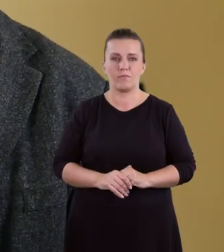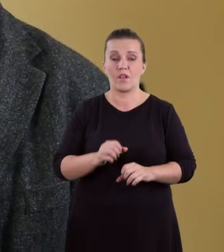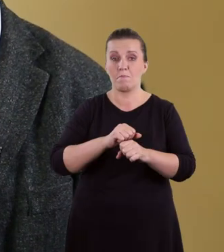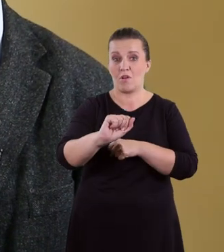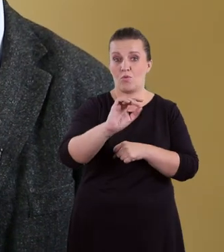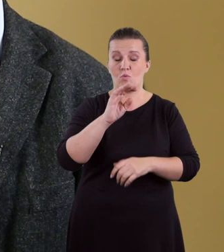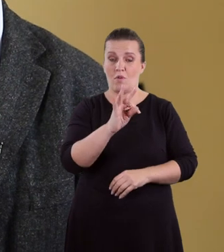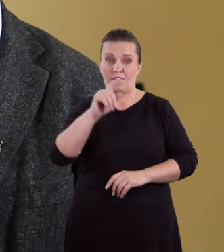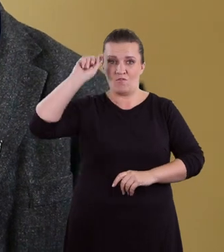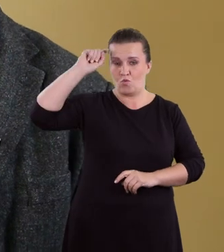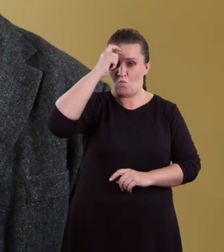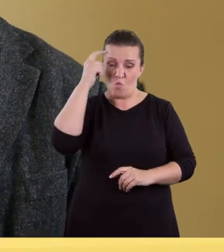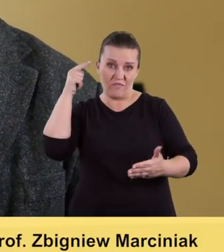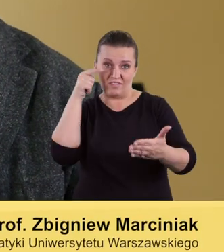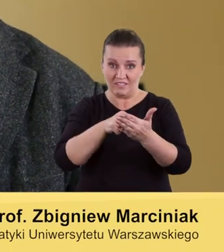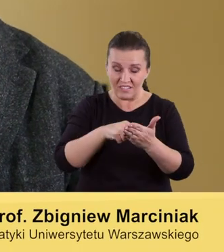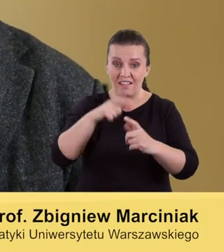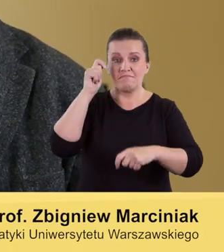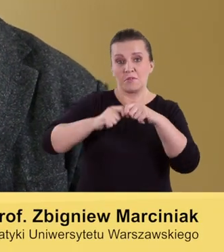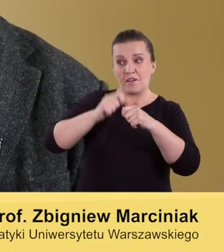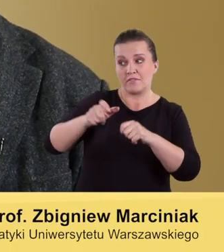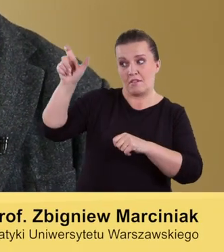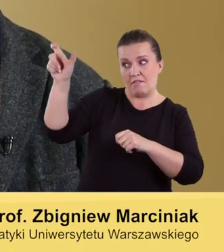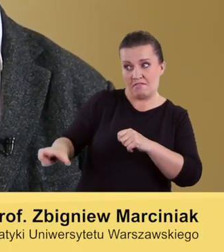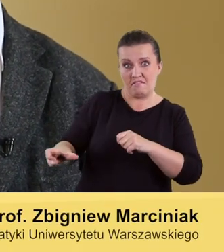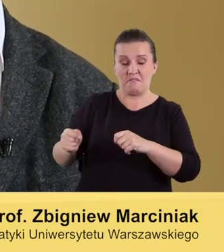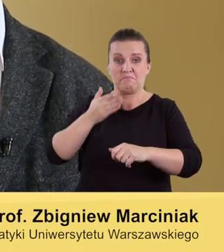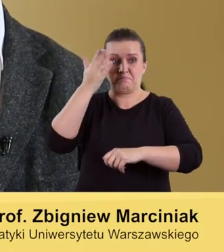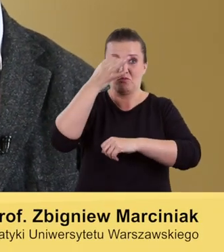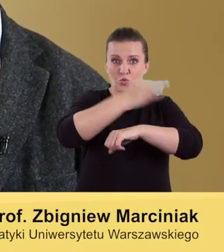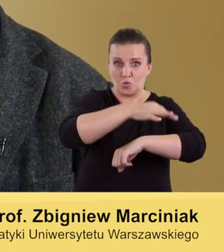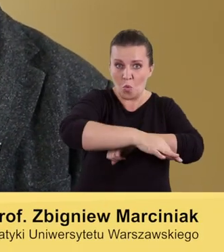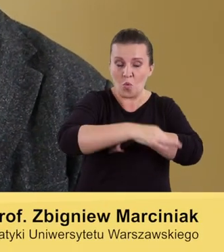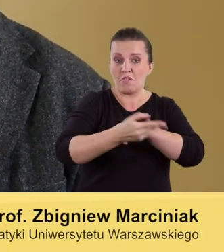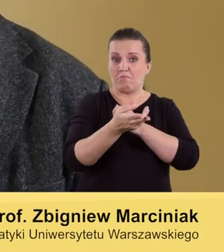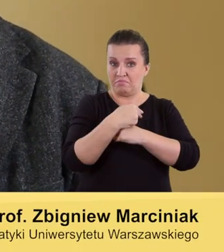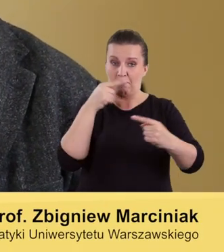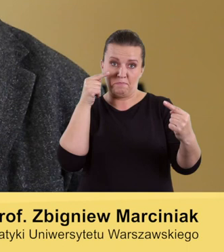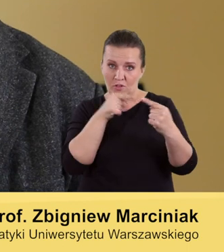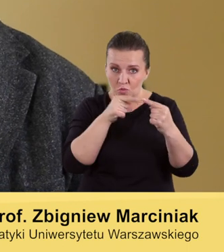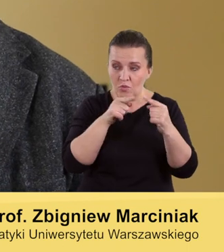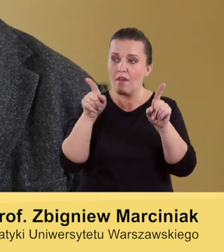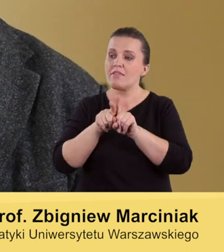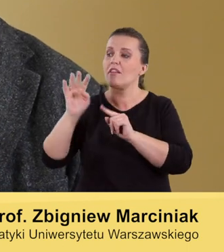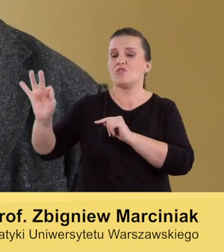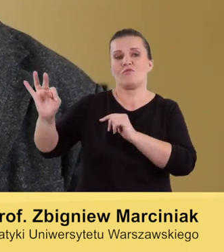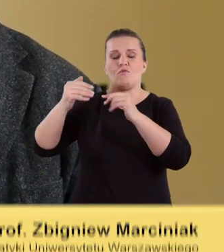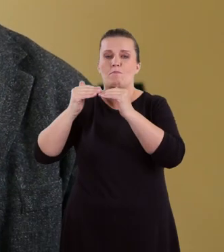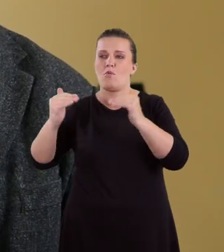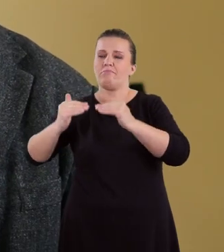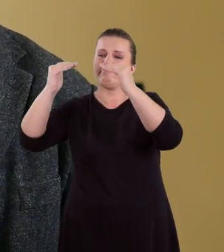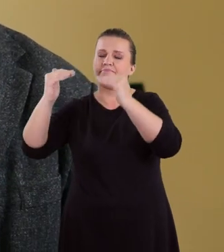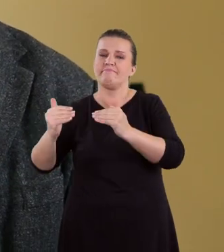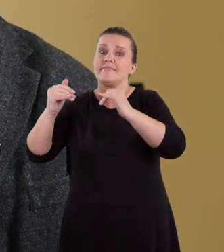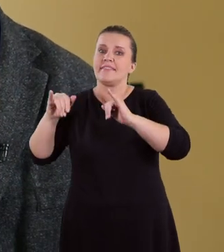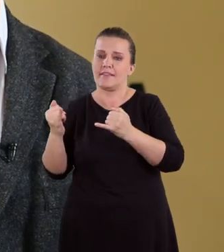Niewątpliwie najważniejszą funkcją matury jest sprawdzenie, czy kandydat na studia nadaje się do podjęcia tych studiów i w jakim stopniu się nadaje.